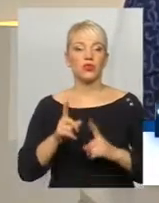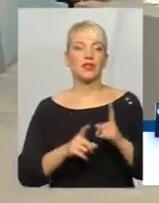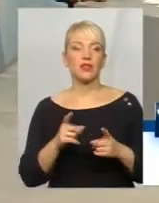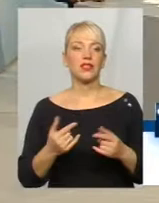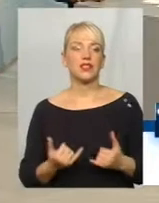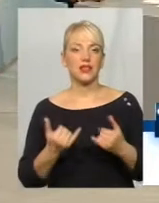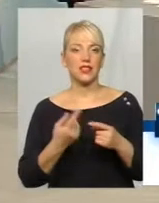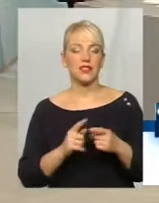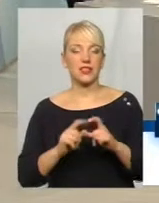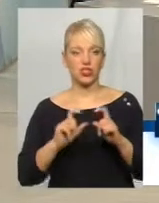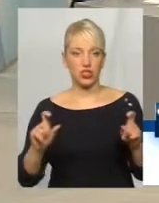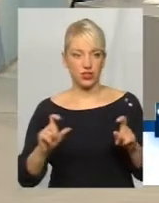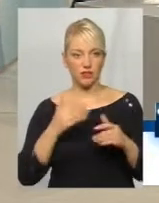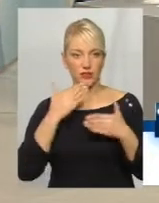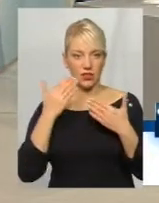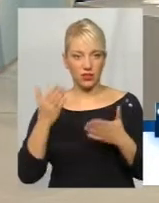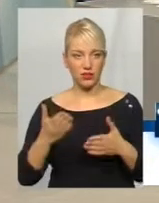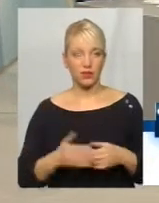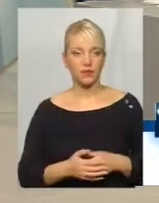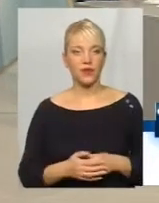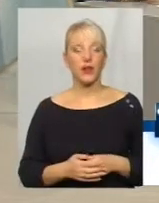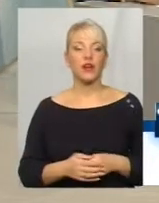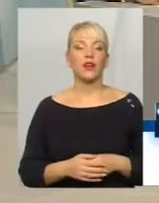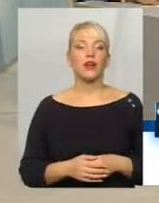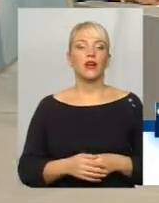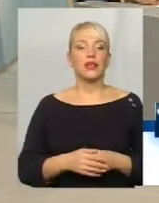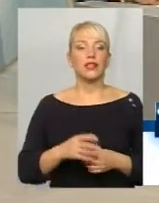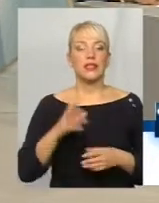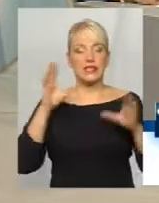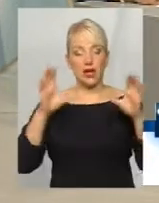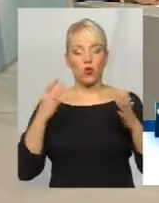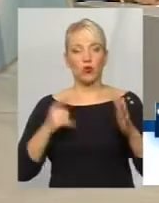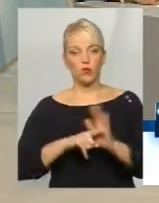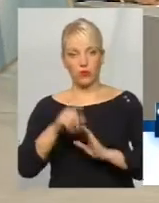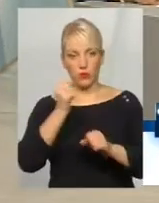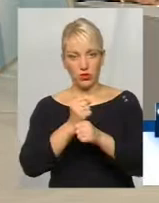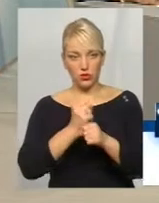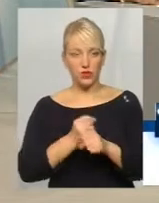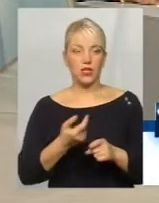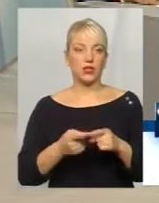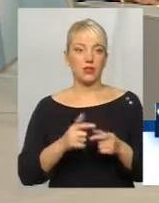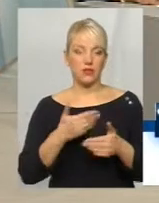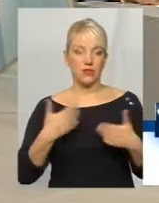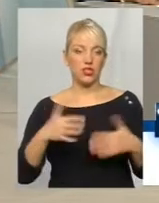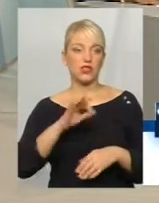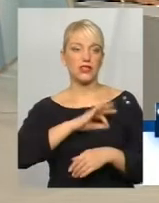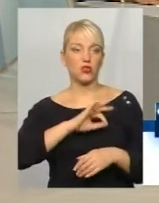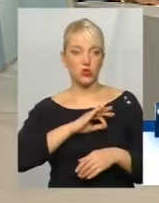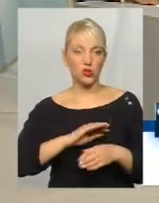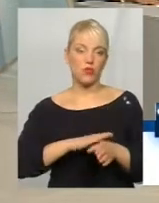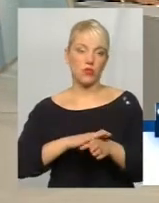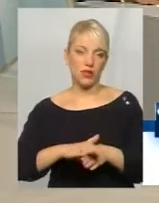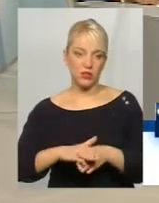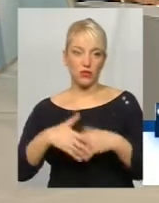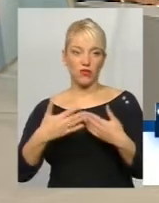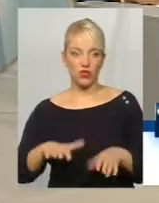От у останньому варіанті, так, вступив в силу, ми зараз його застосовуємо, реалізовуємо